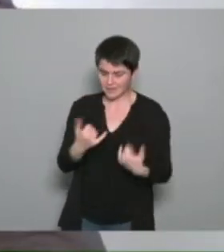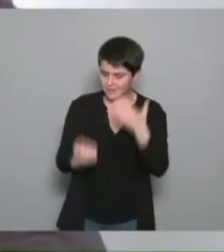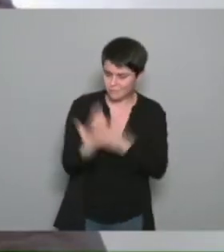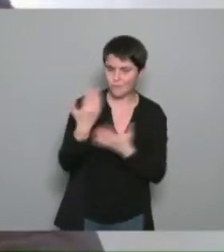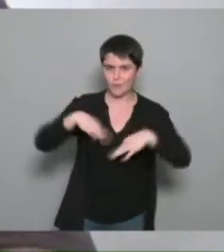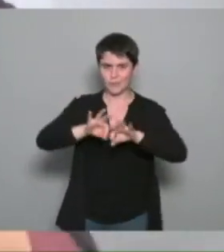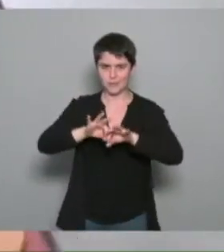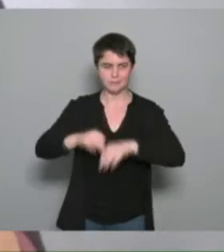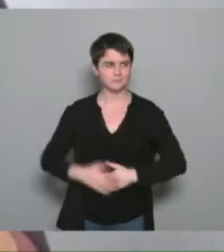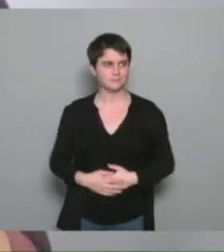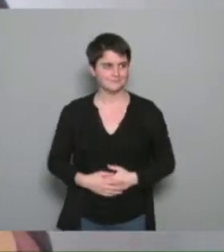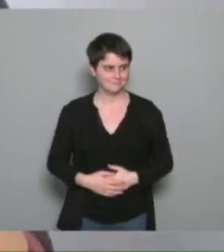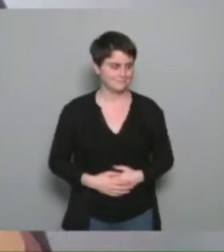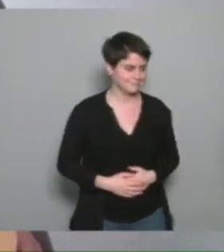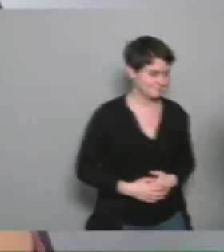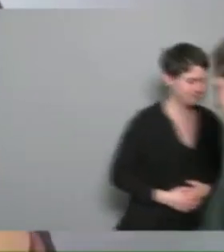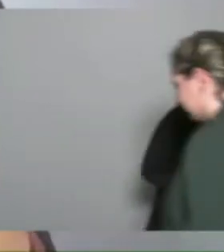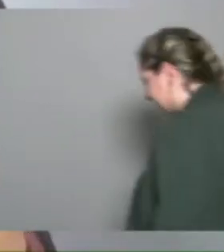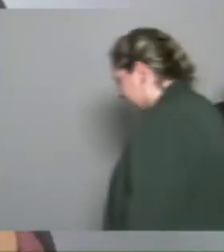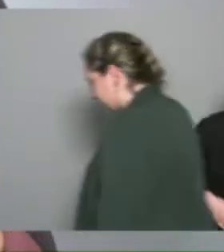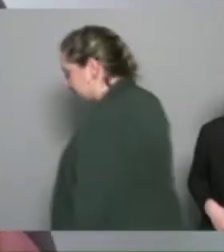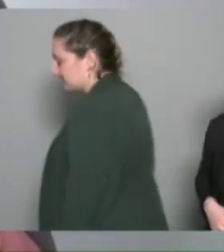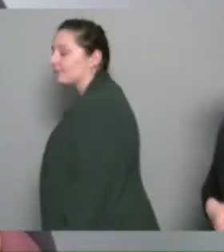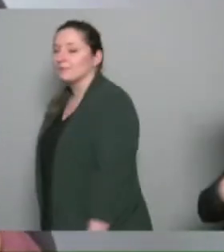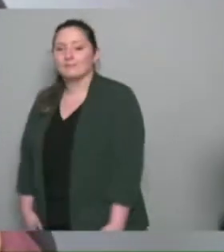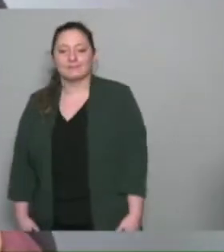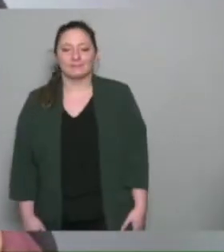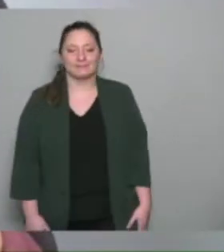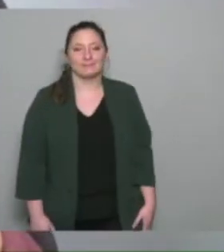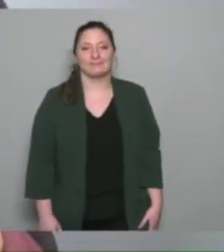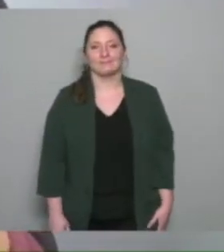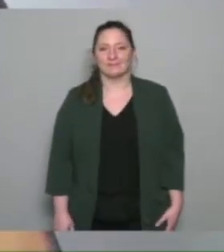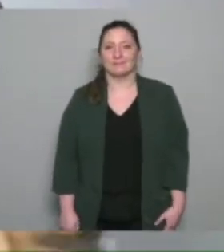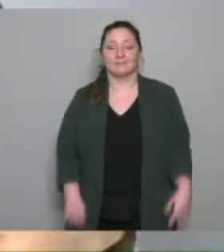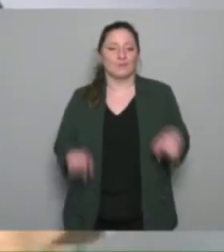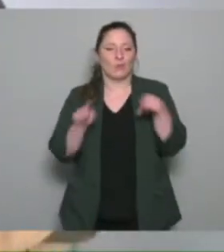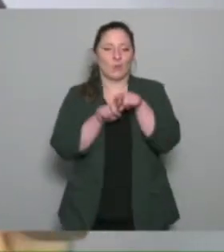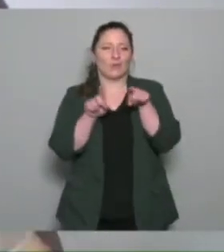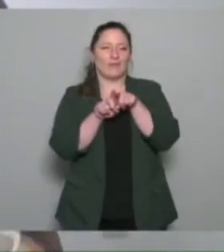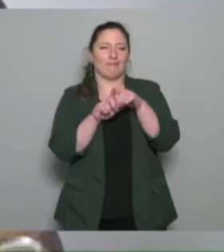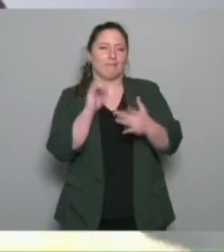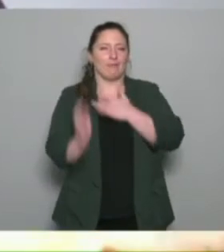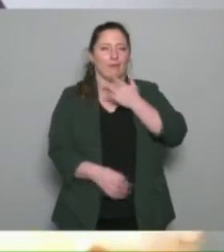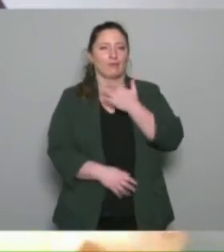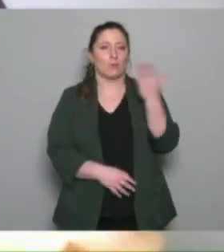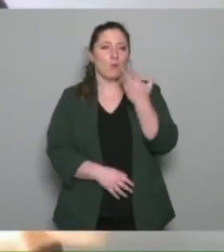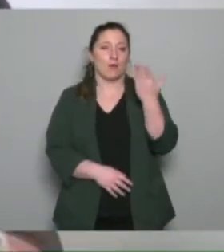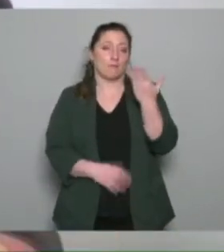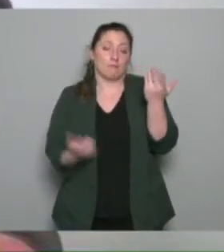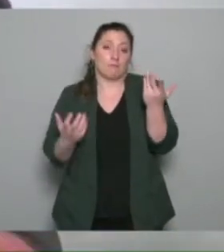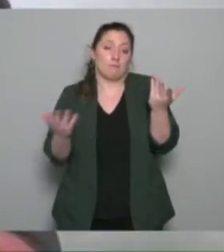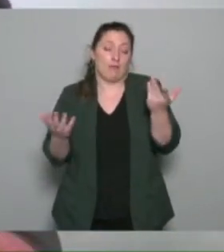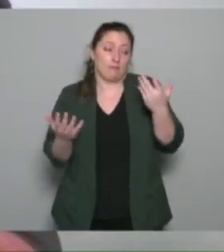et je me retrouve aussi il y a plein d'écho par rapport aux problématiques que vous êtes en train d'exprimer